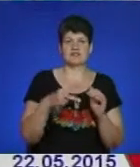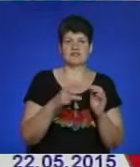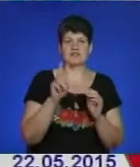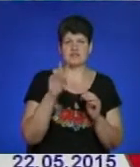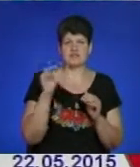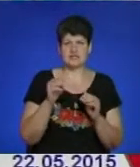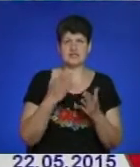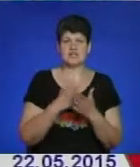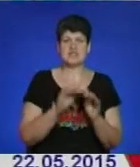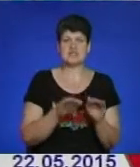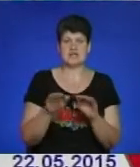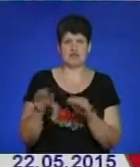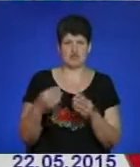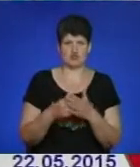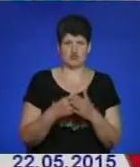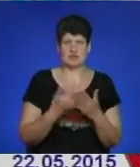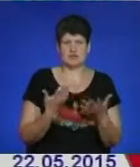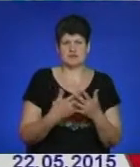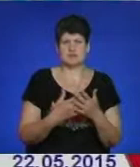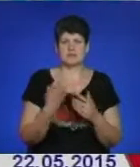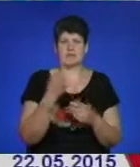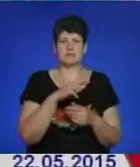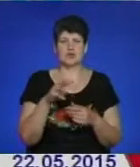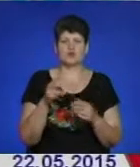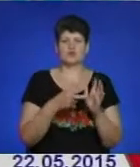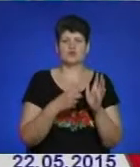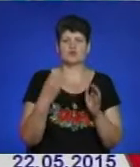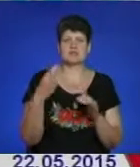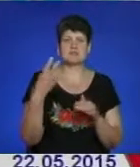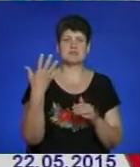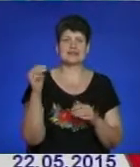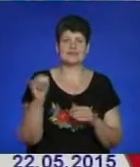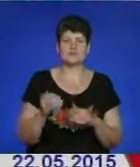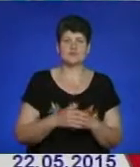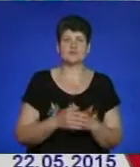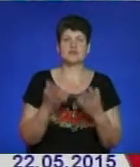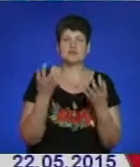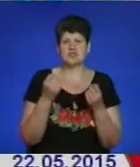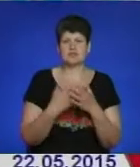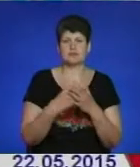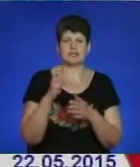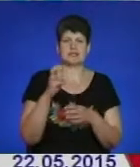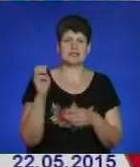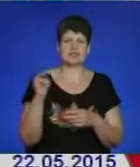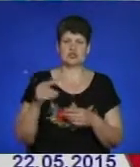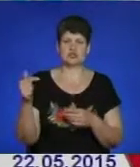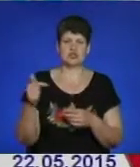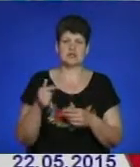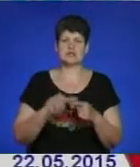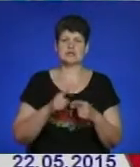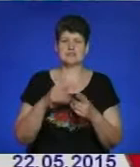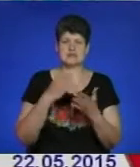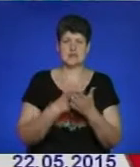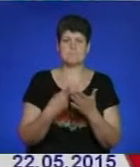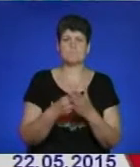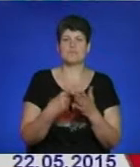є ще місцеві бюджети – це порядка 1 мільйон 735 тисяч, і ще майже 300 тисяч гривень – це є